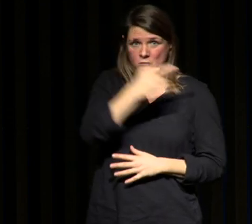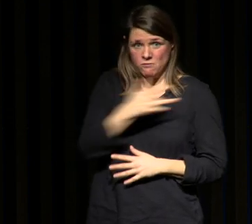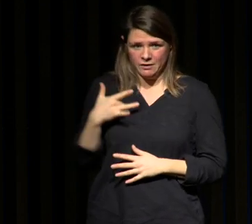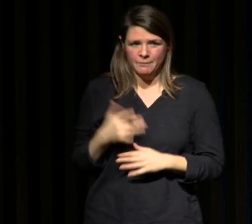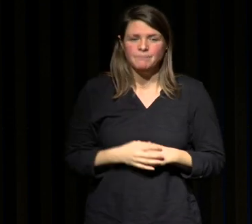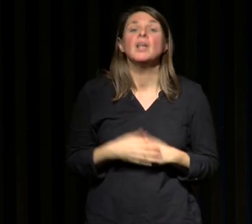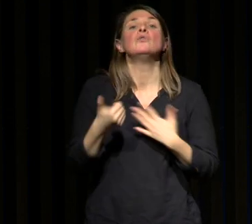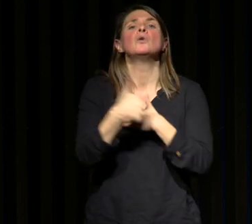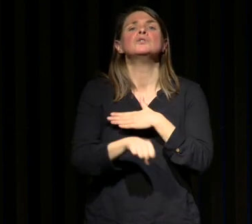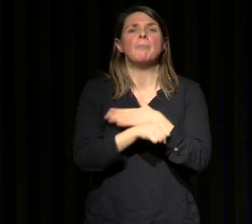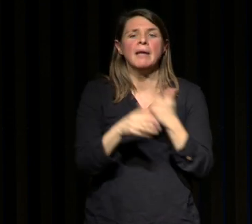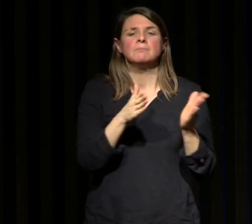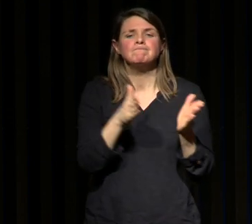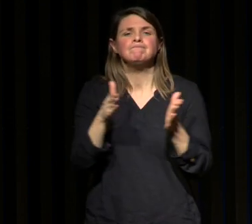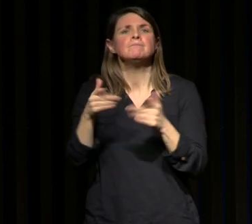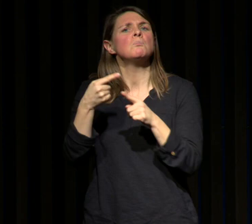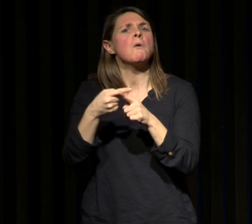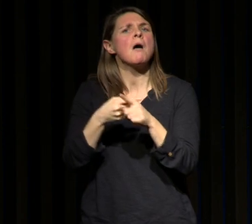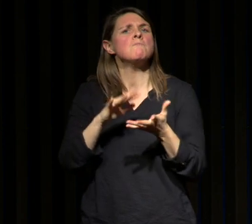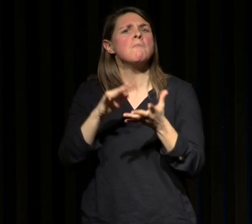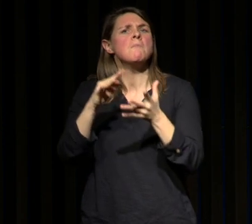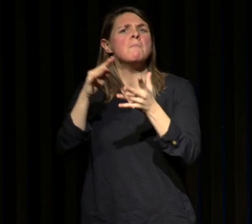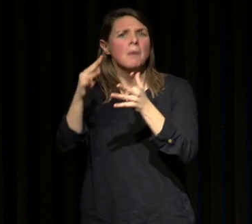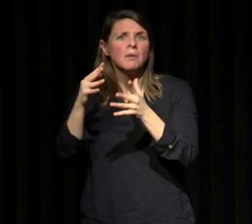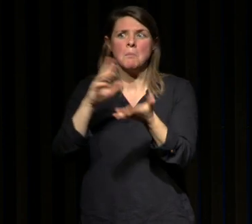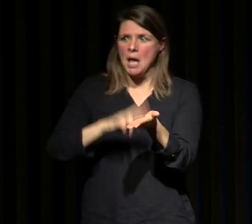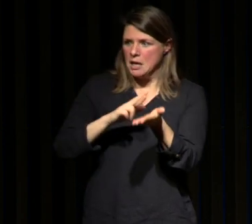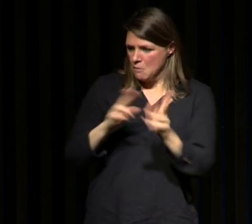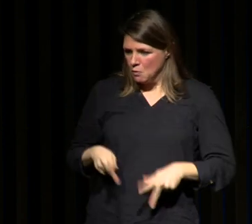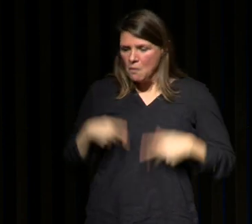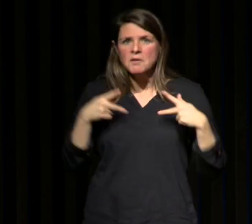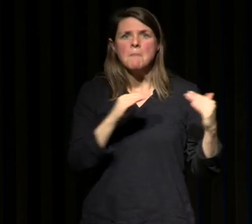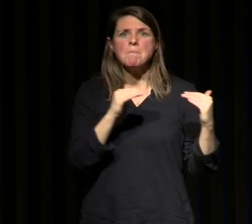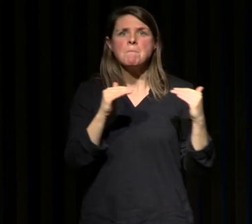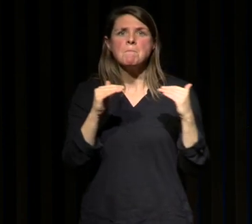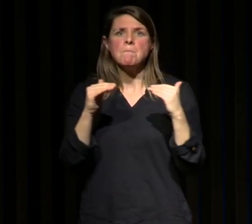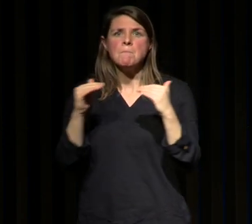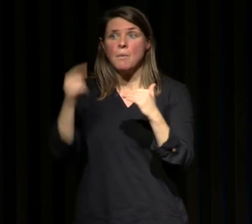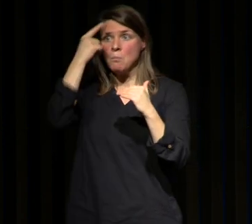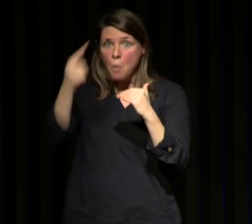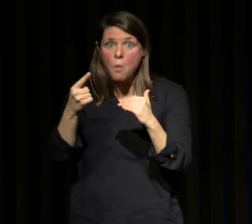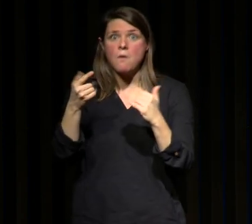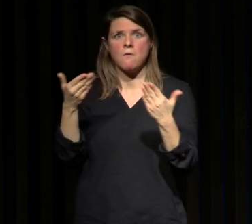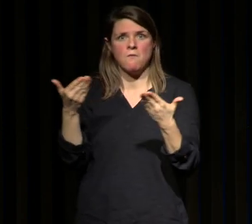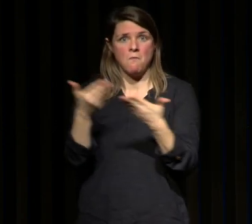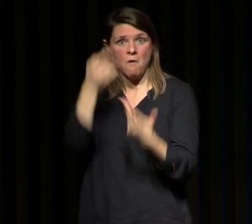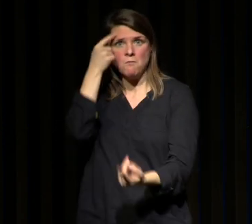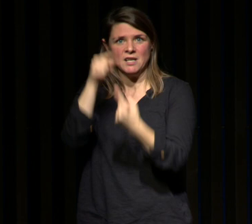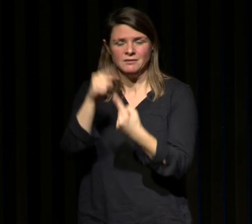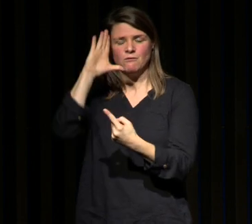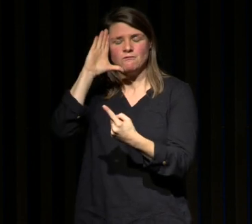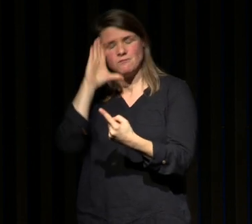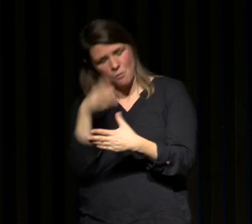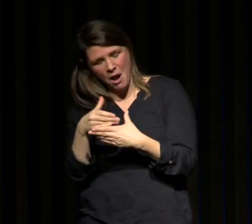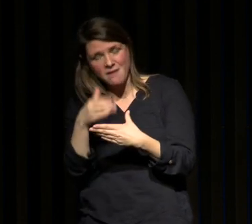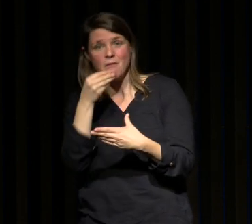on réajuste progressivement son mode de vie de façon à optimiser son sommeil alors en ce moment